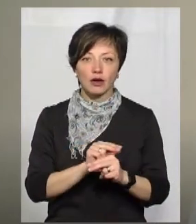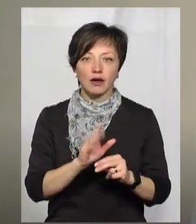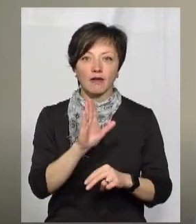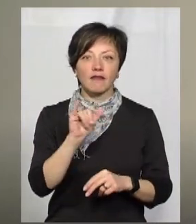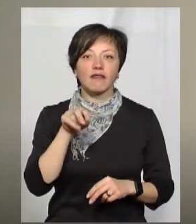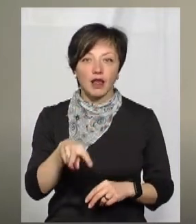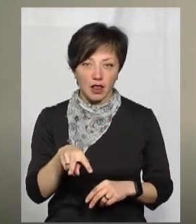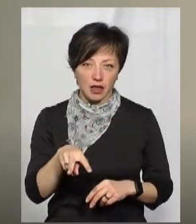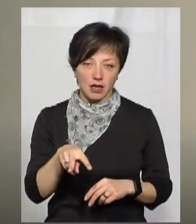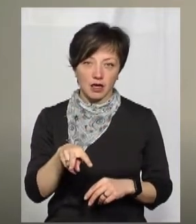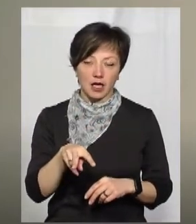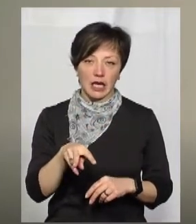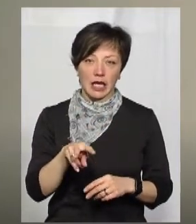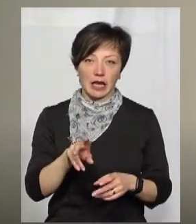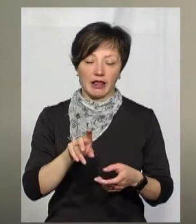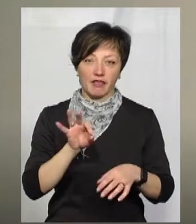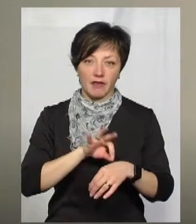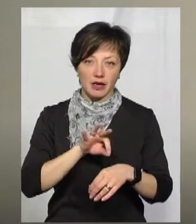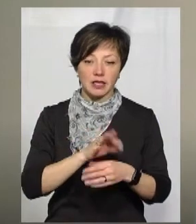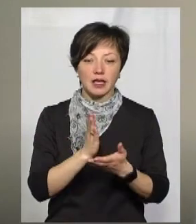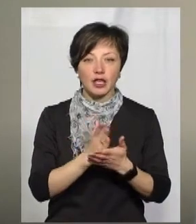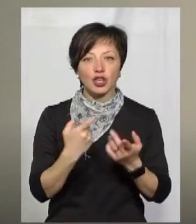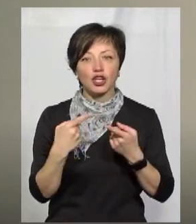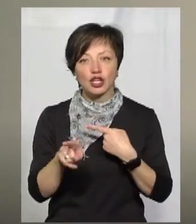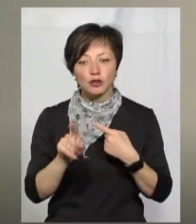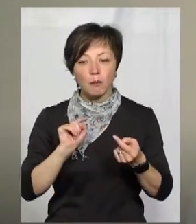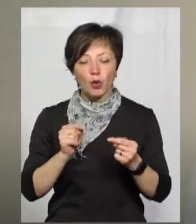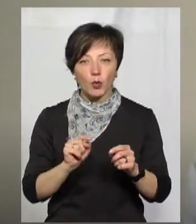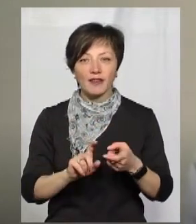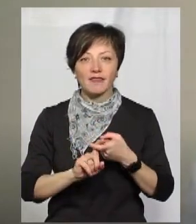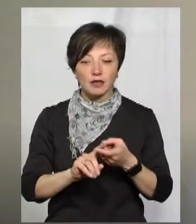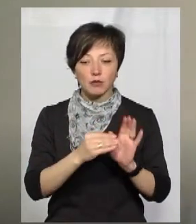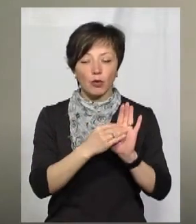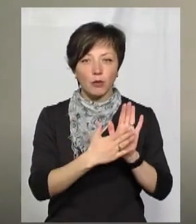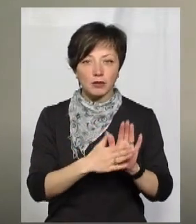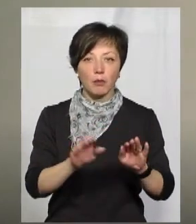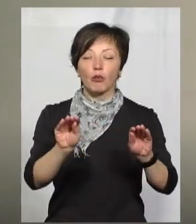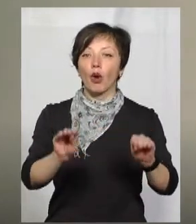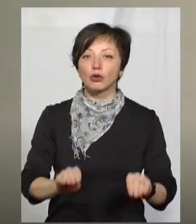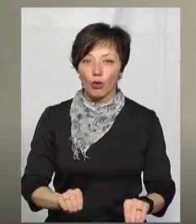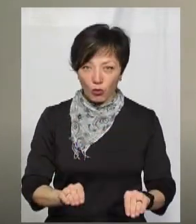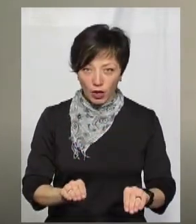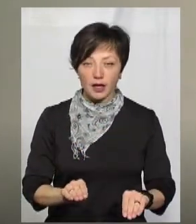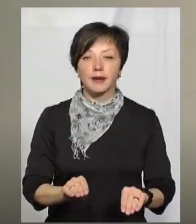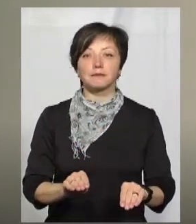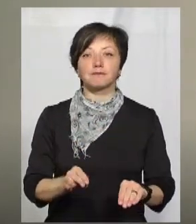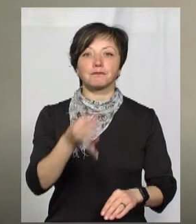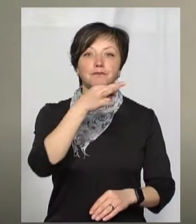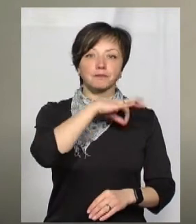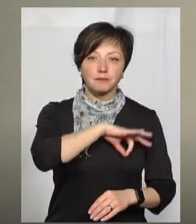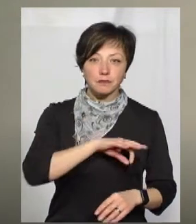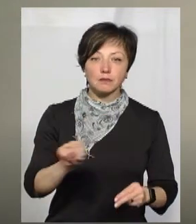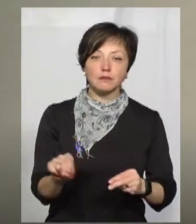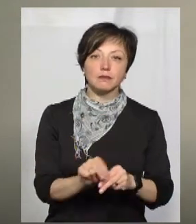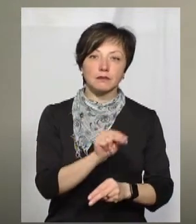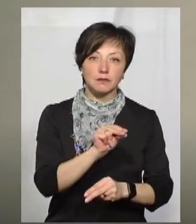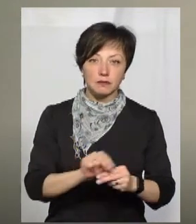вілінфекції. Є інші препарати противірусні, які теж прописані в протоколах, які використовуються